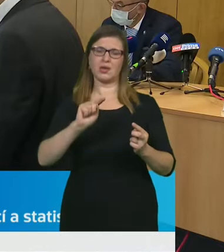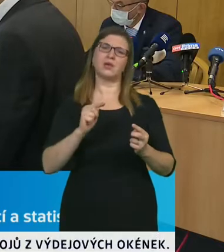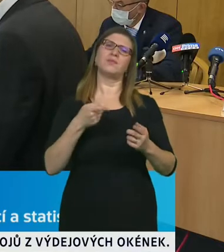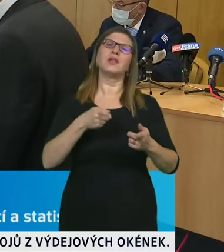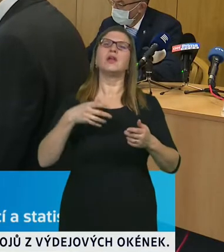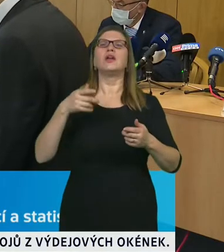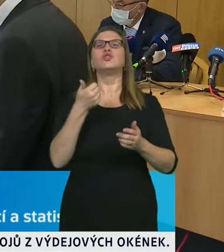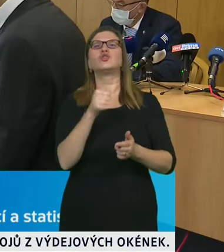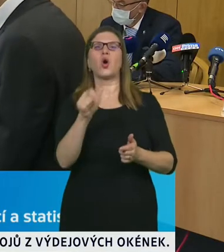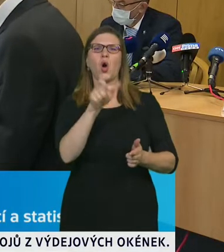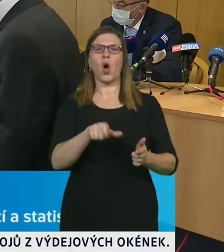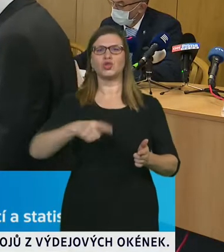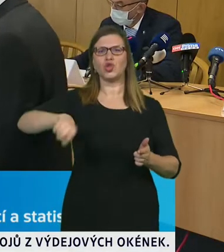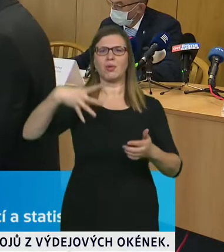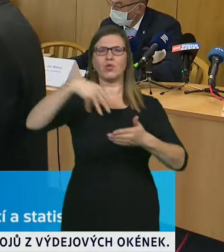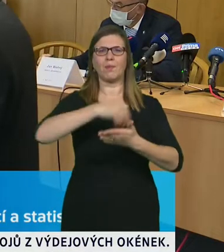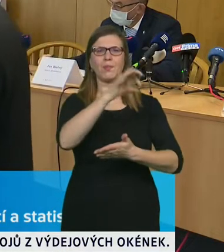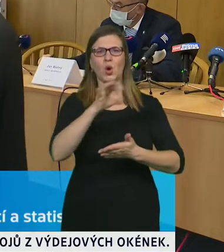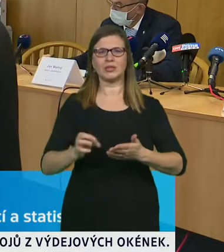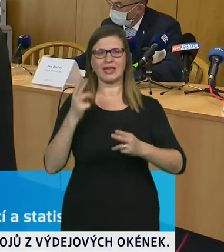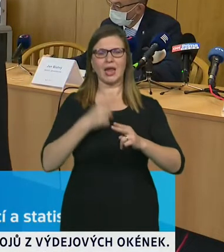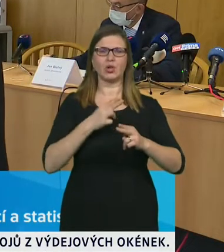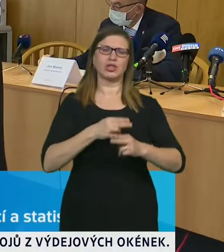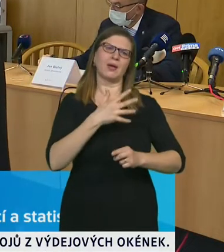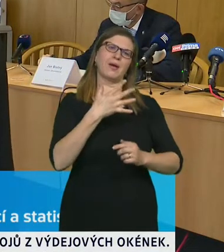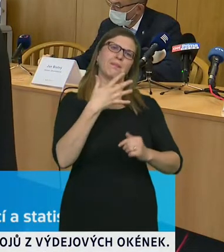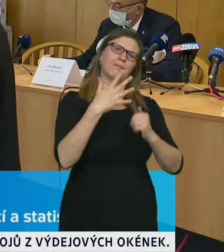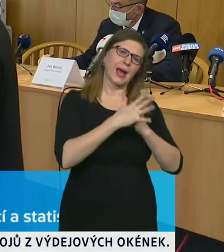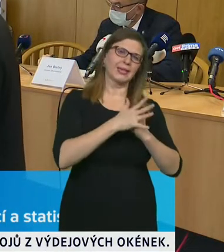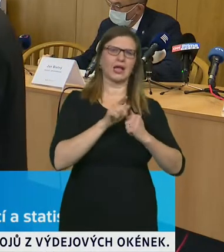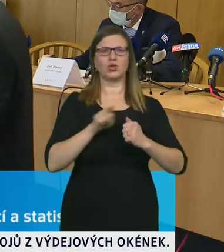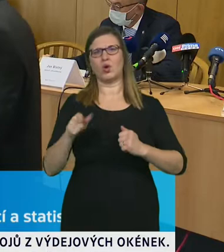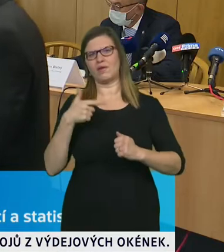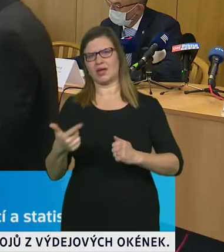až nějakými 25-30% té relativní pozitivity.